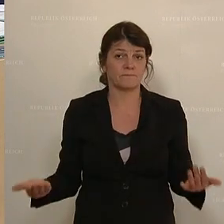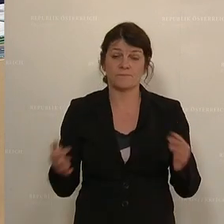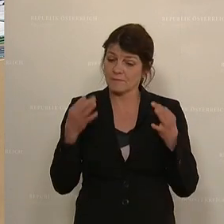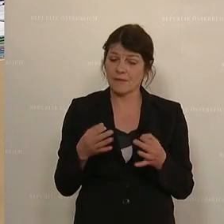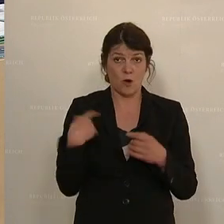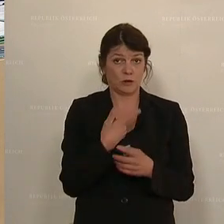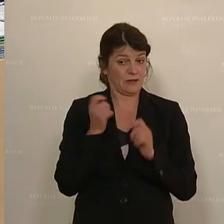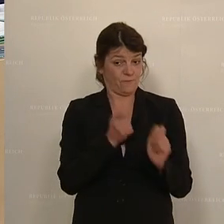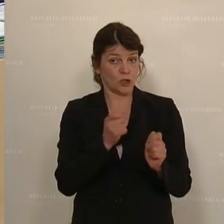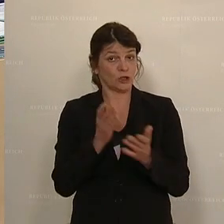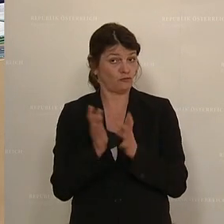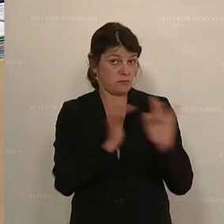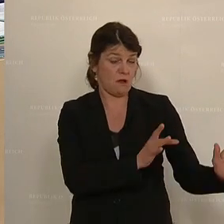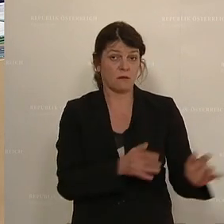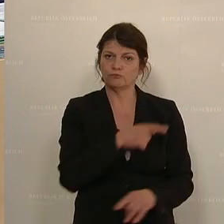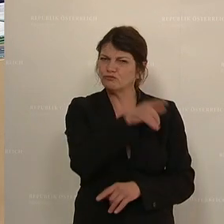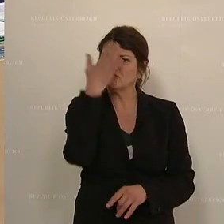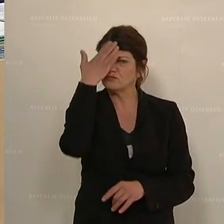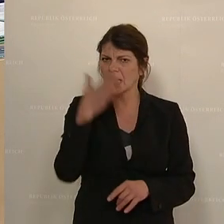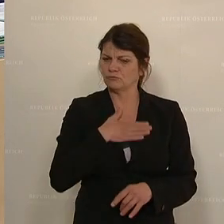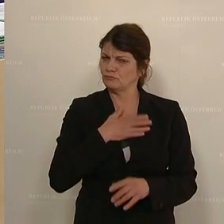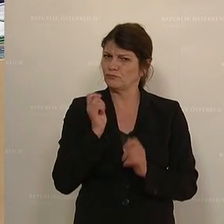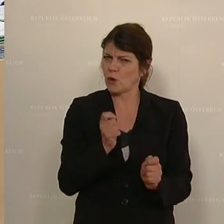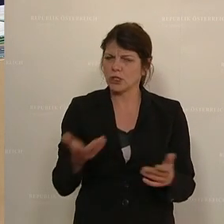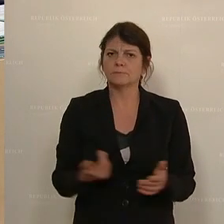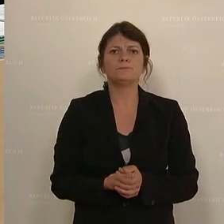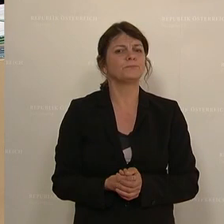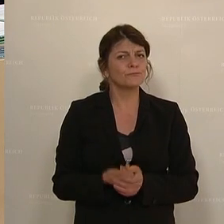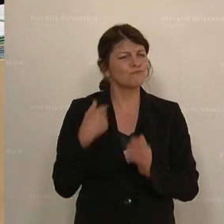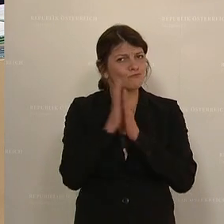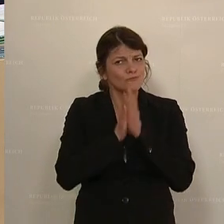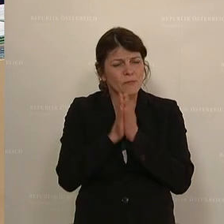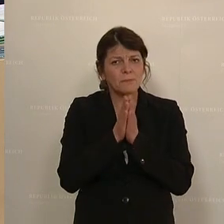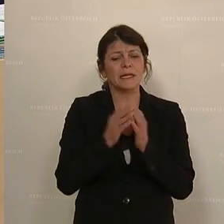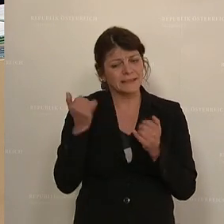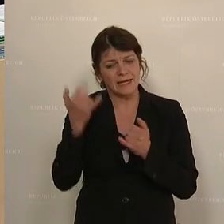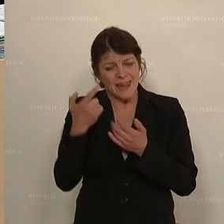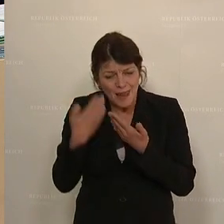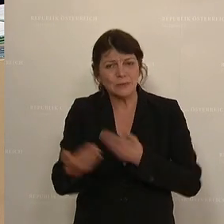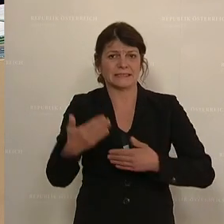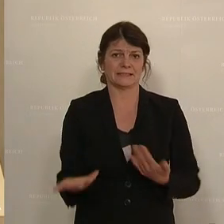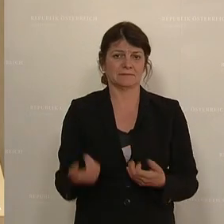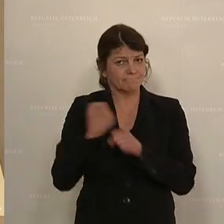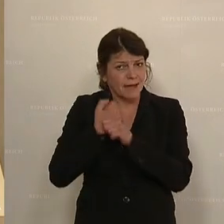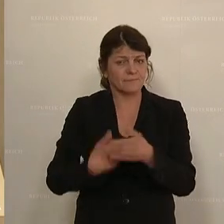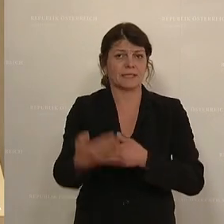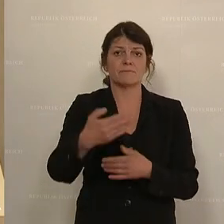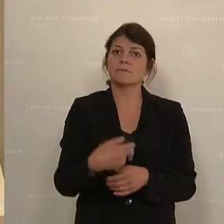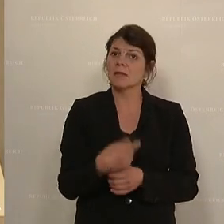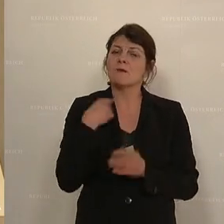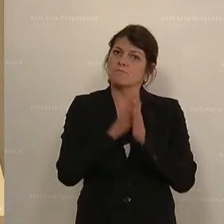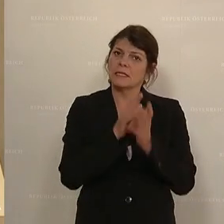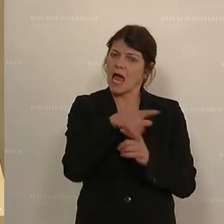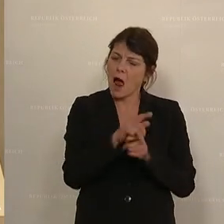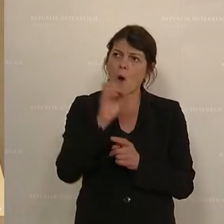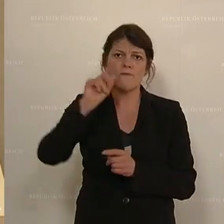Vorschläge liegen am Platz. Sie kennen unsere Vorschläge. Ich würde Sie bitten, endlich in die Gänge zu kommen. Sie können das. Ich würde Sie bitten, auch die